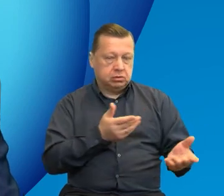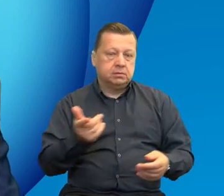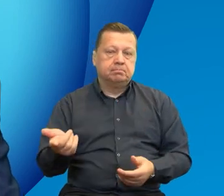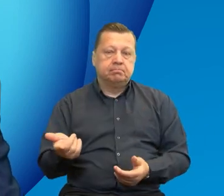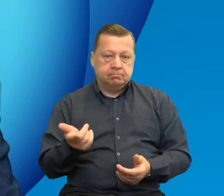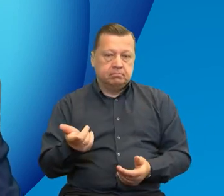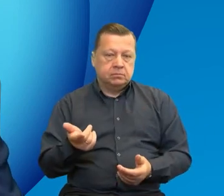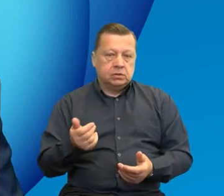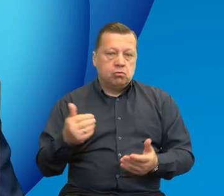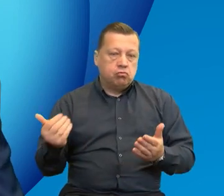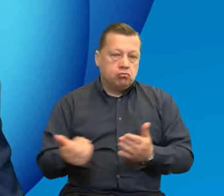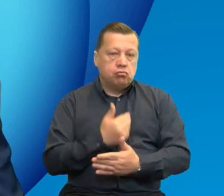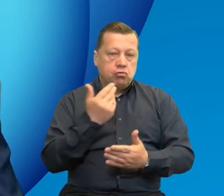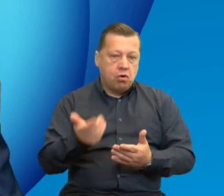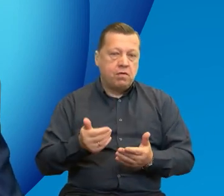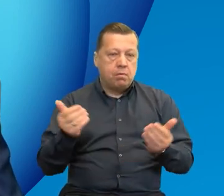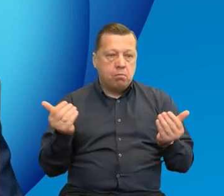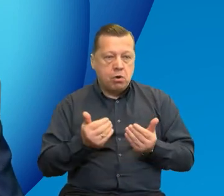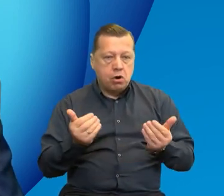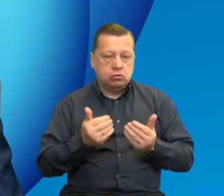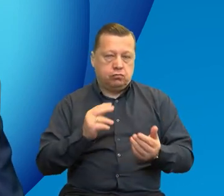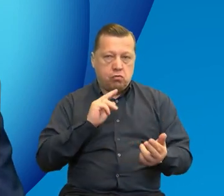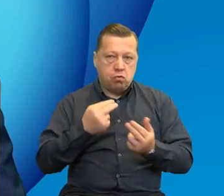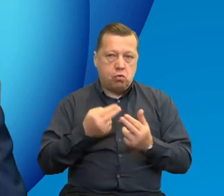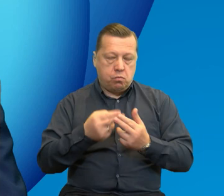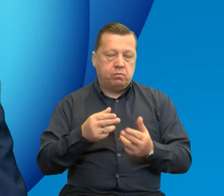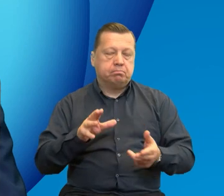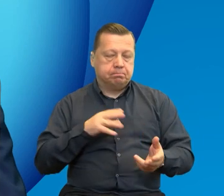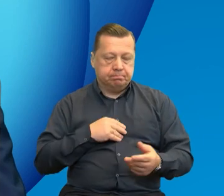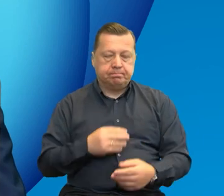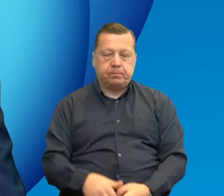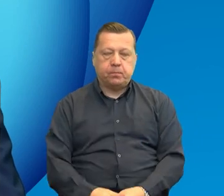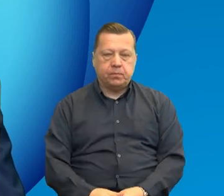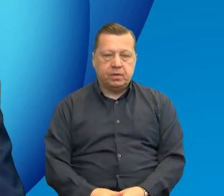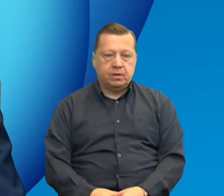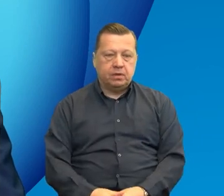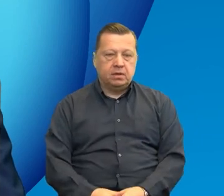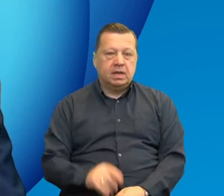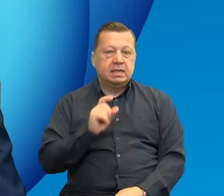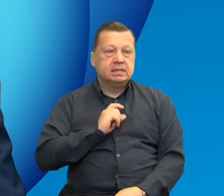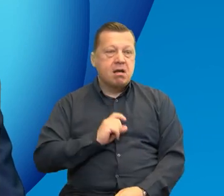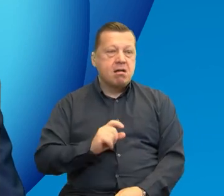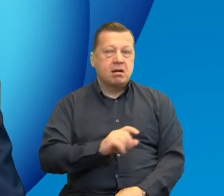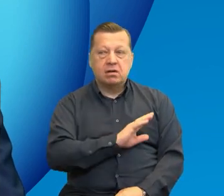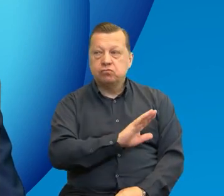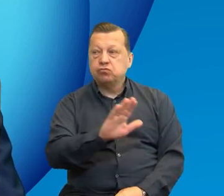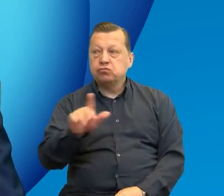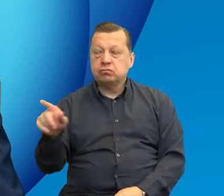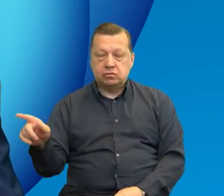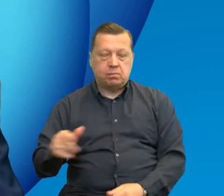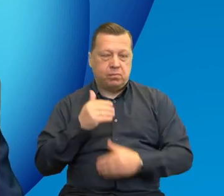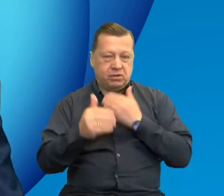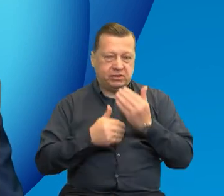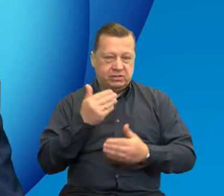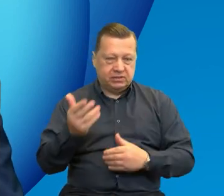udostępnić nowe możliwości jak najszybciej. Pozdrawiamy wszystkie sekretariaty oczywiście z tego miejsca.